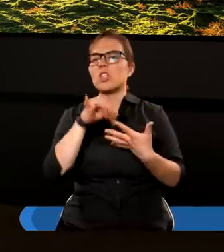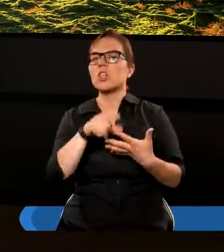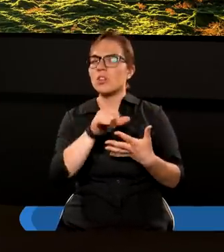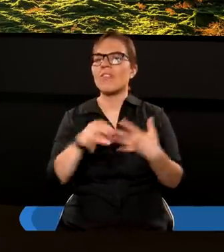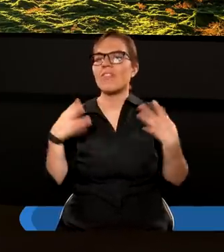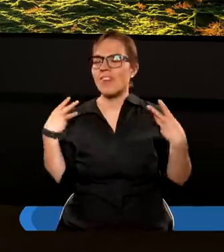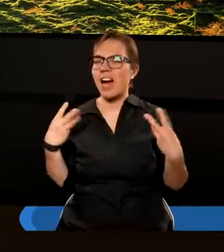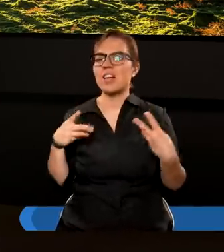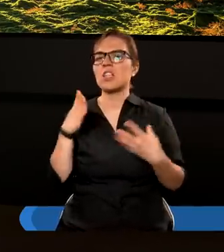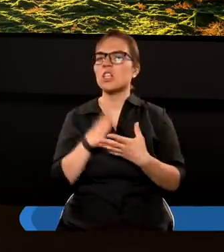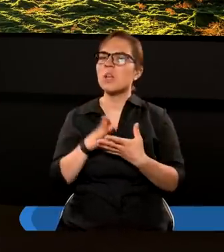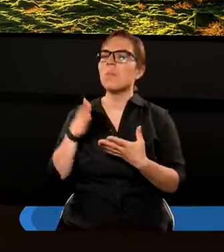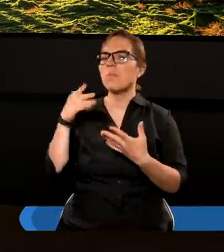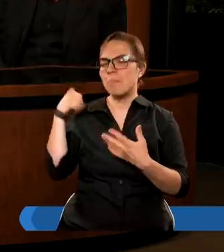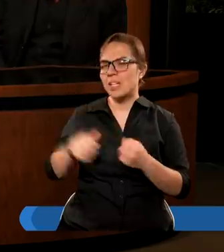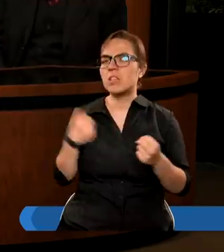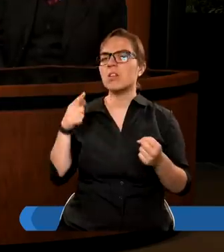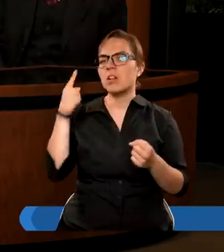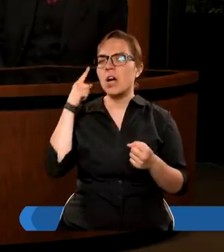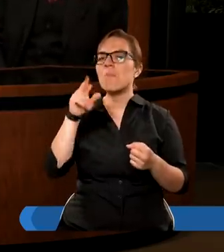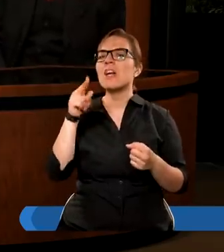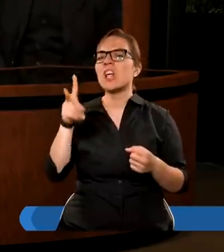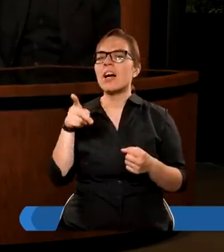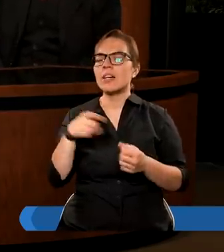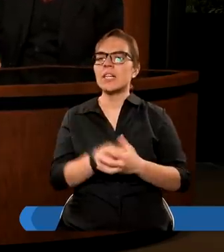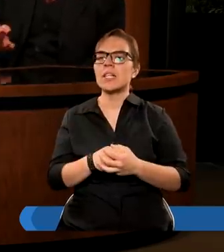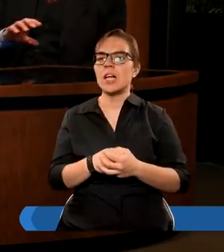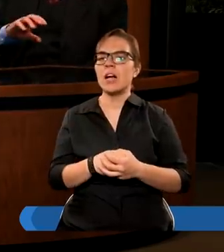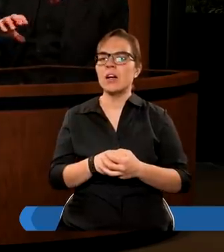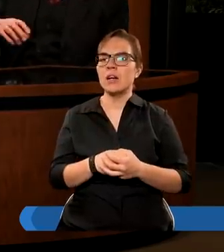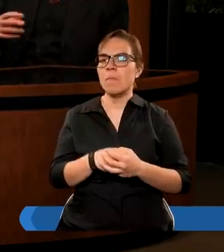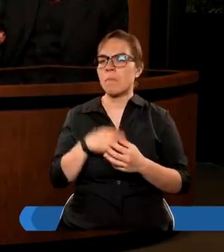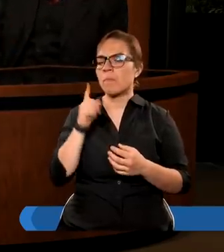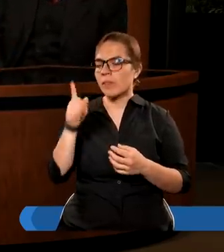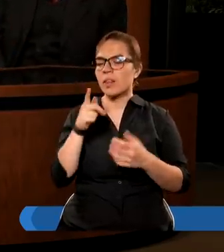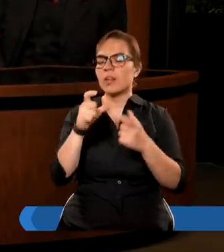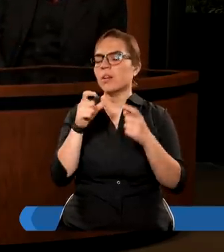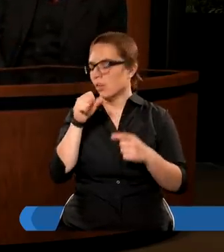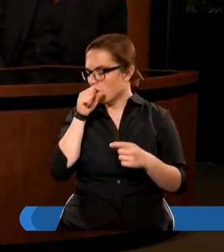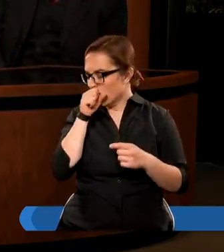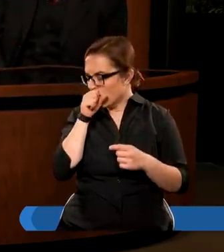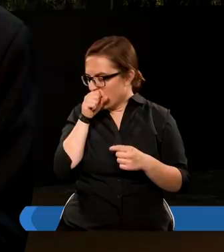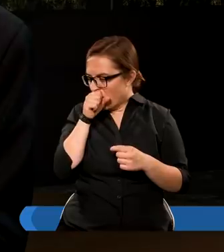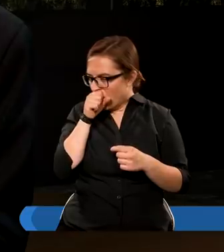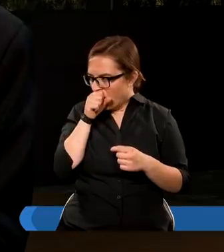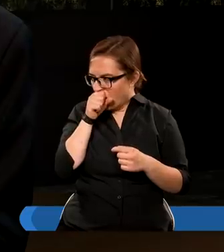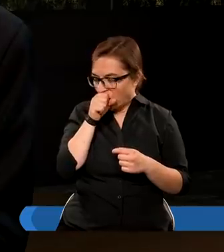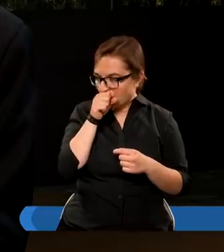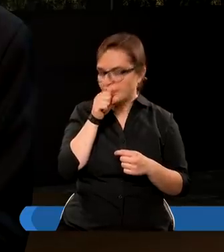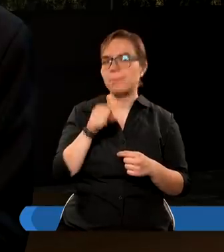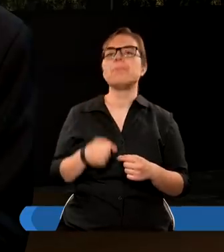Zbyszku. W tym fragmencie, kiedy ja to widzę